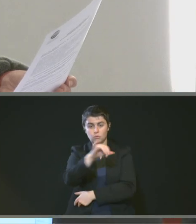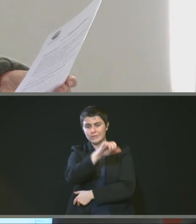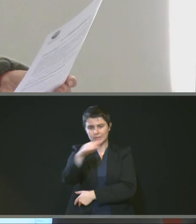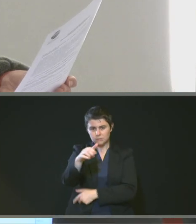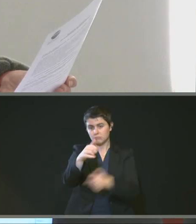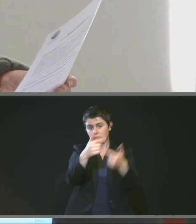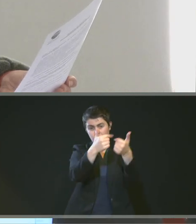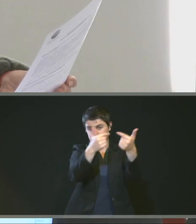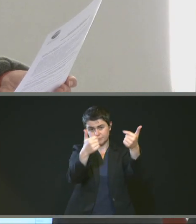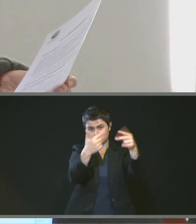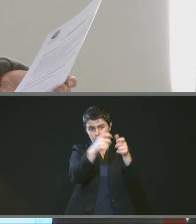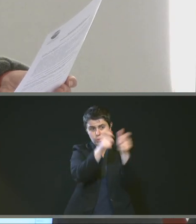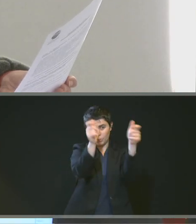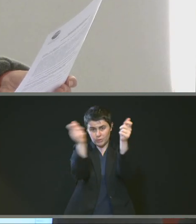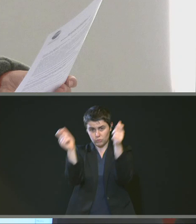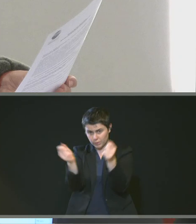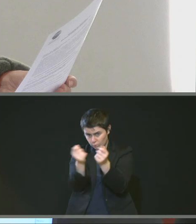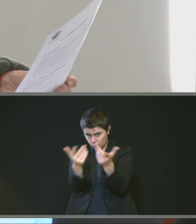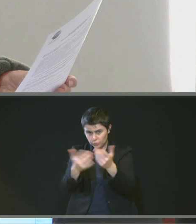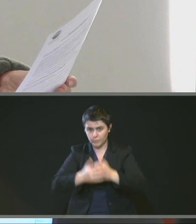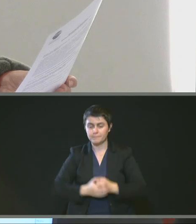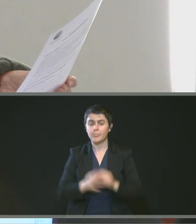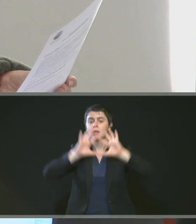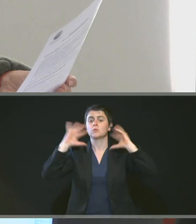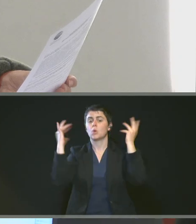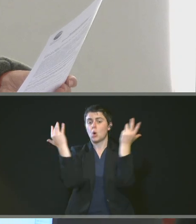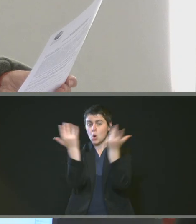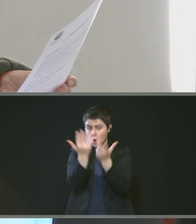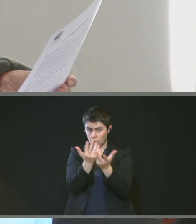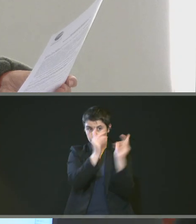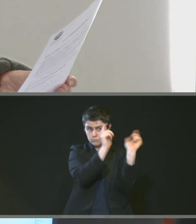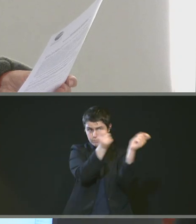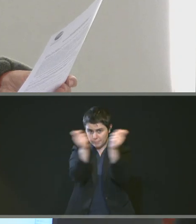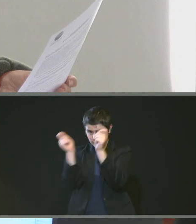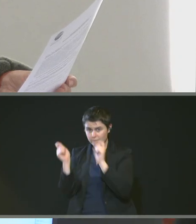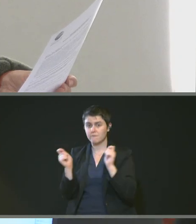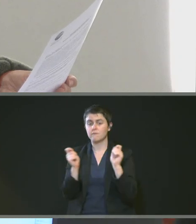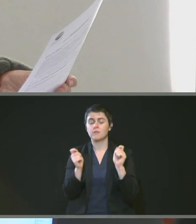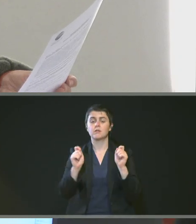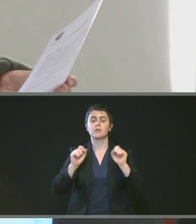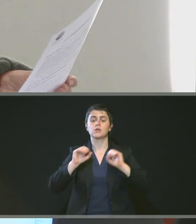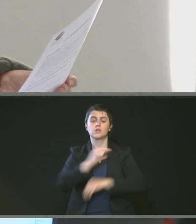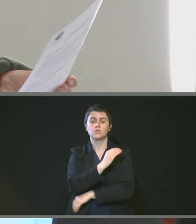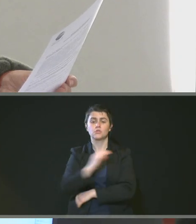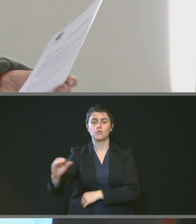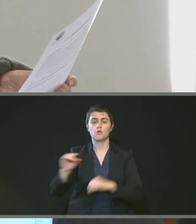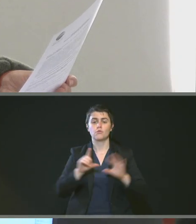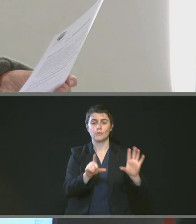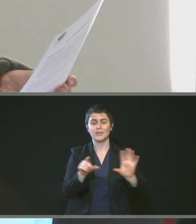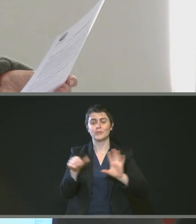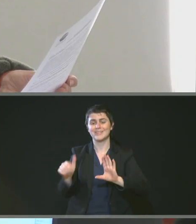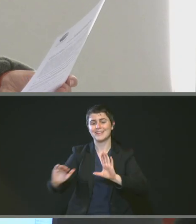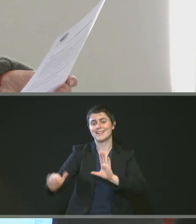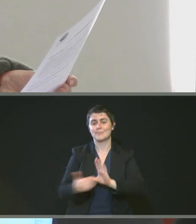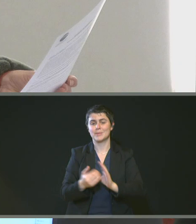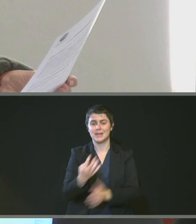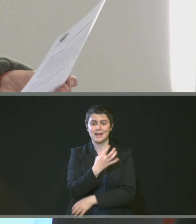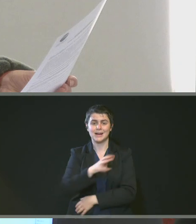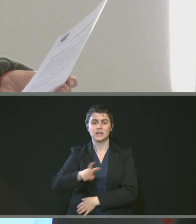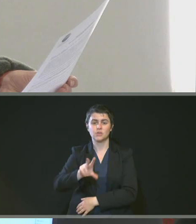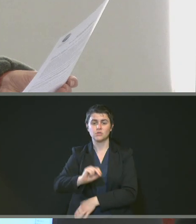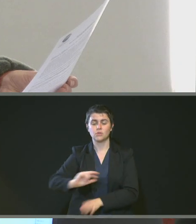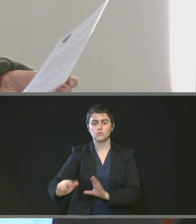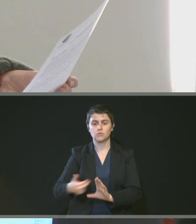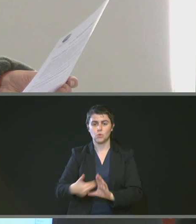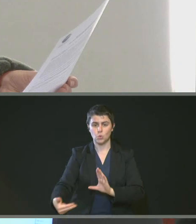Le montant du marché donc est de 176 430 euros TTC.